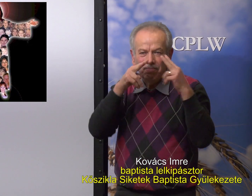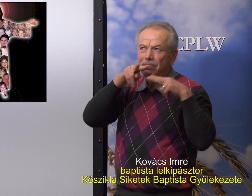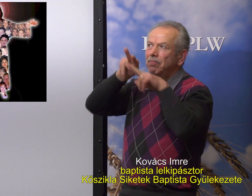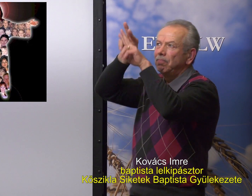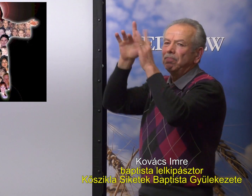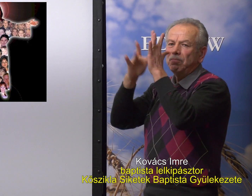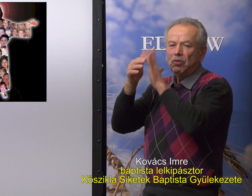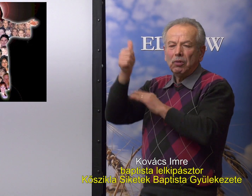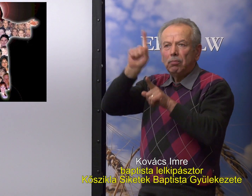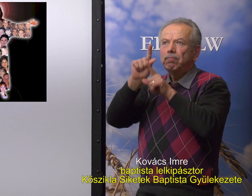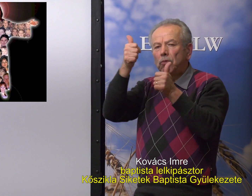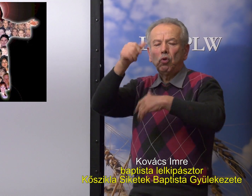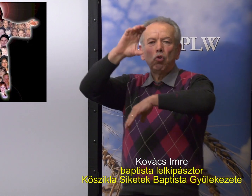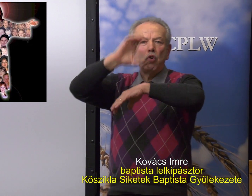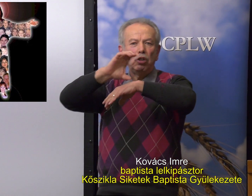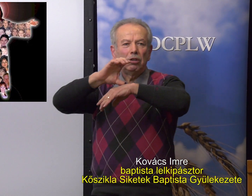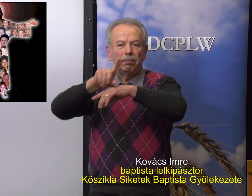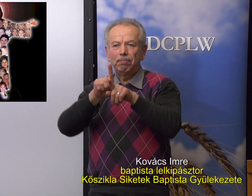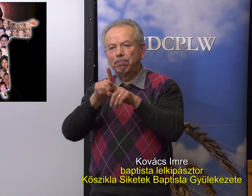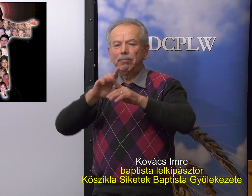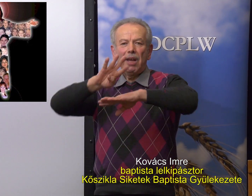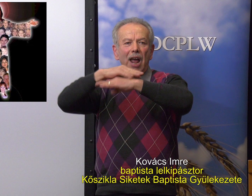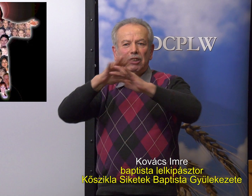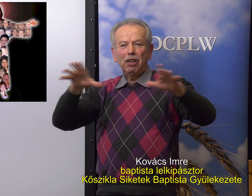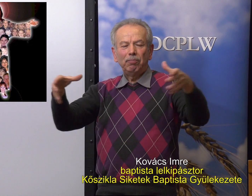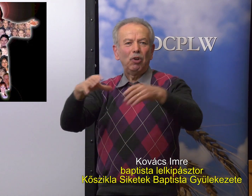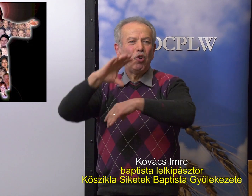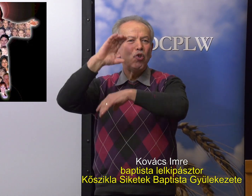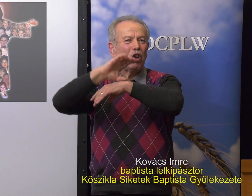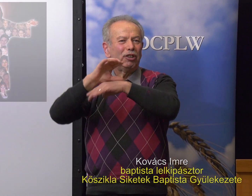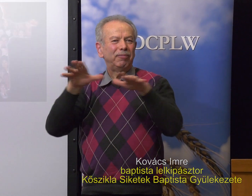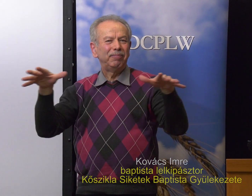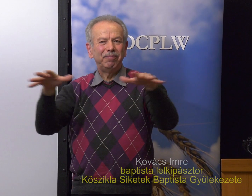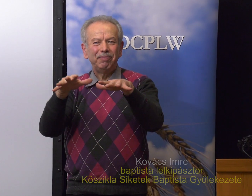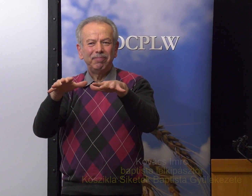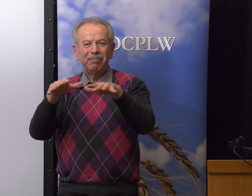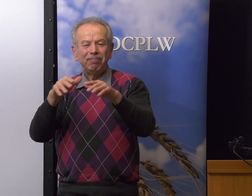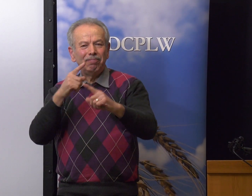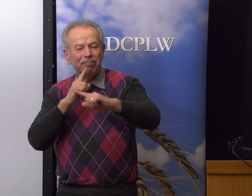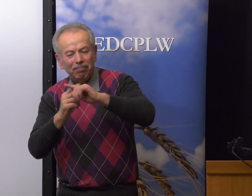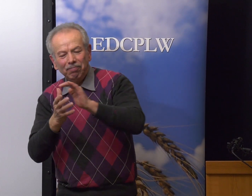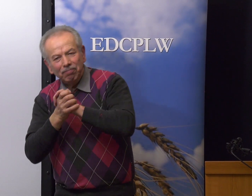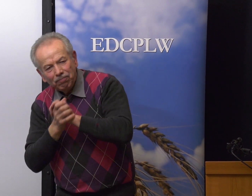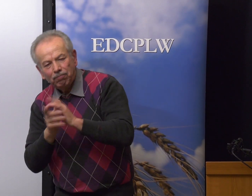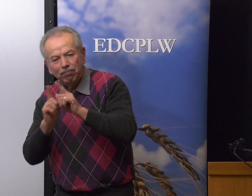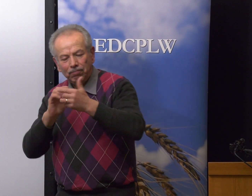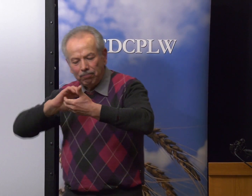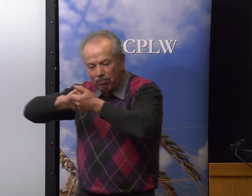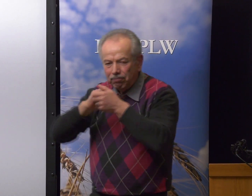test vagyunk. Mi az Európai Siketkeresztény Allianz csapata, itt egy gyülekezetet alkotunk.